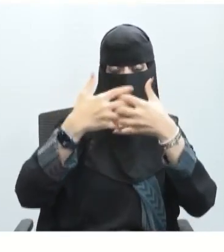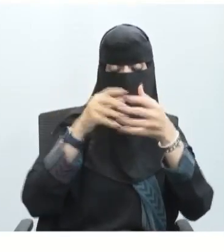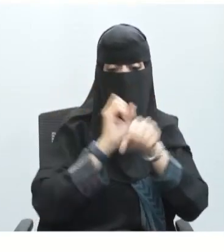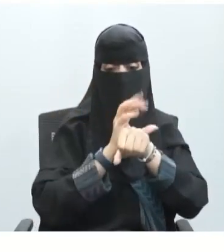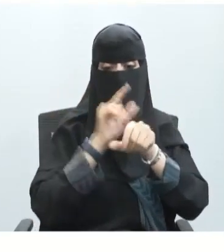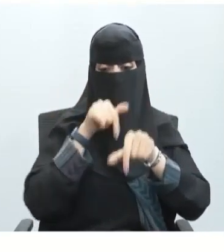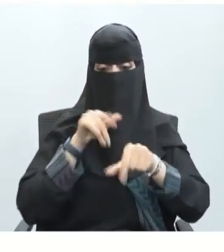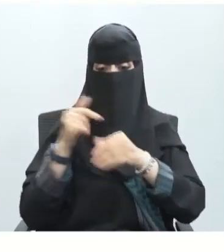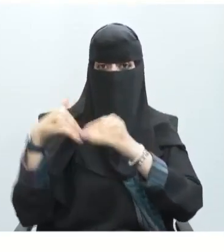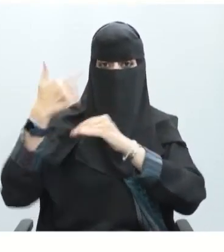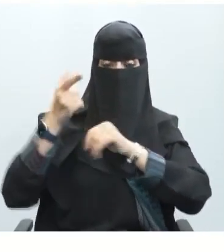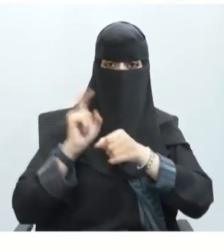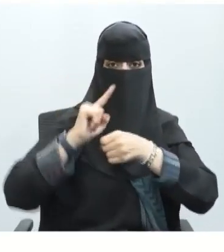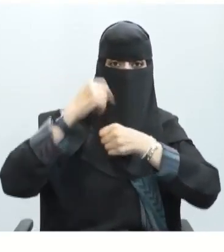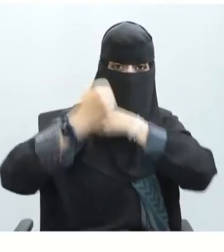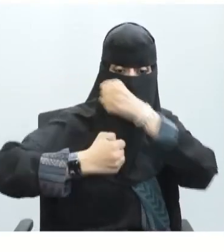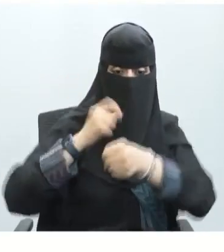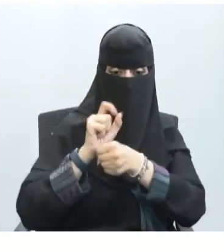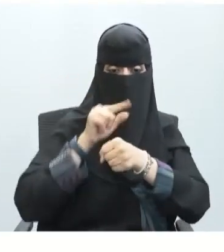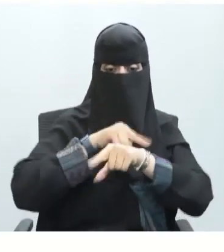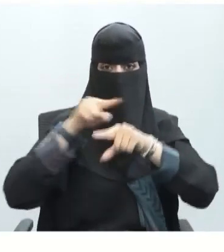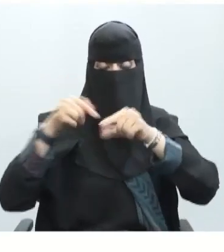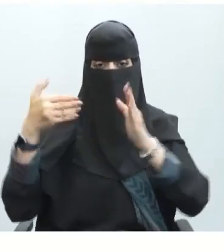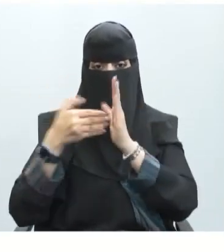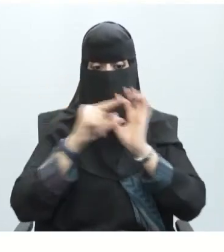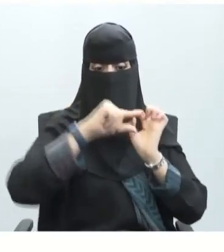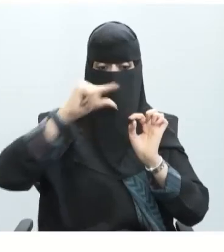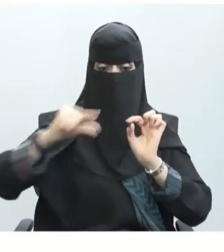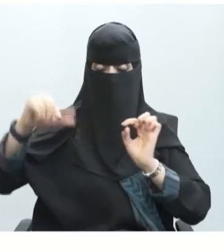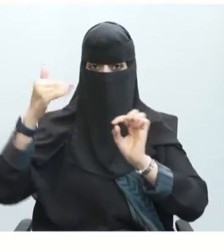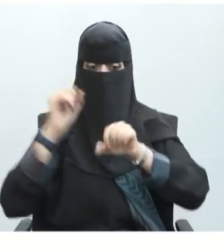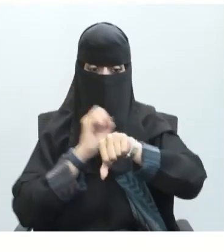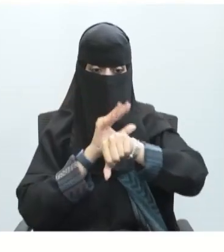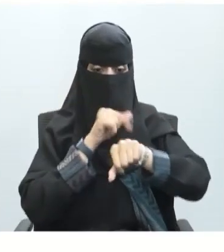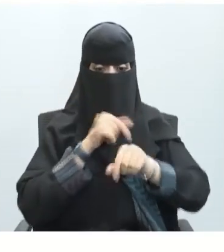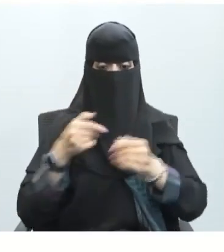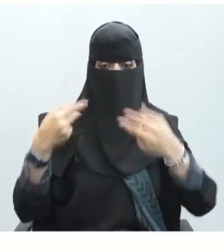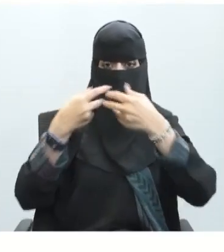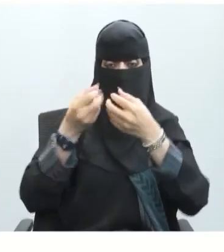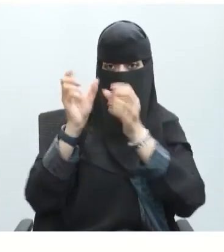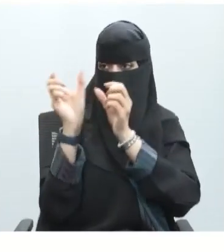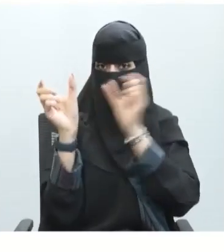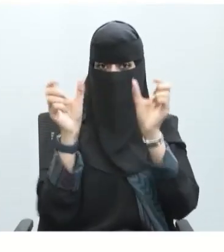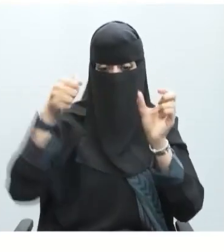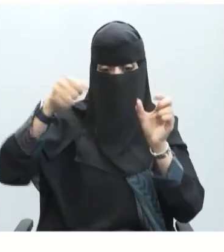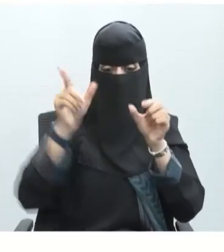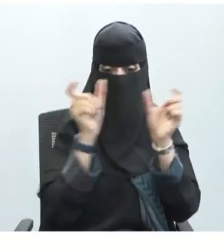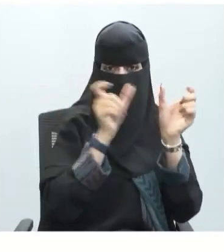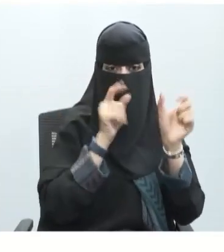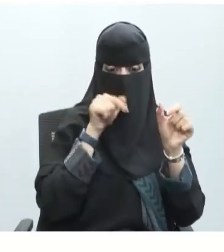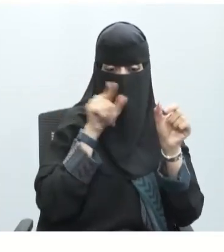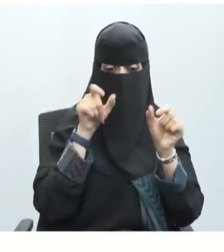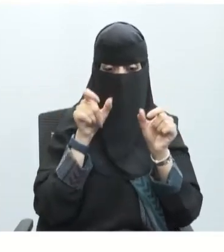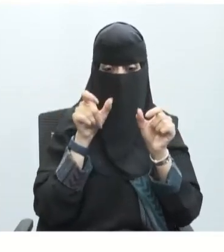تلتحم أكياس صغيرة تسمى الحويصلات تحمل نواكل عصبية مع الغشاء البلازمي هذه